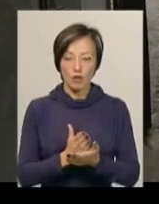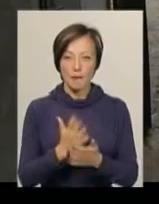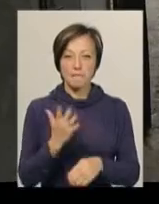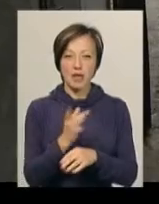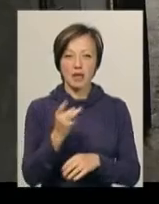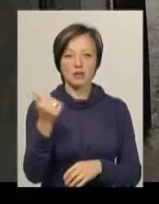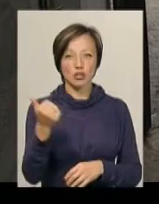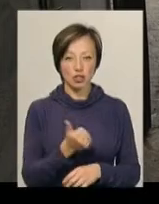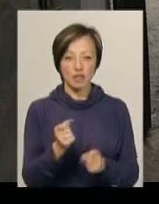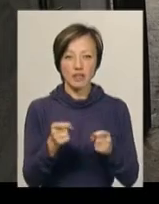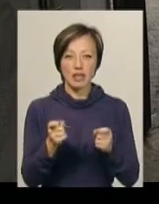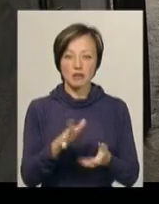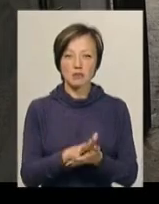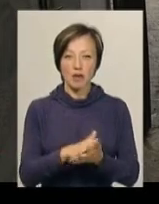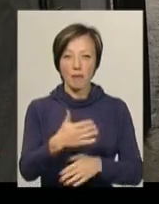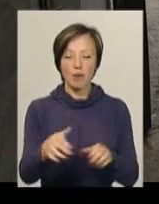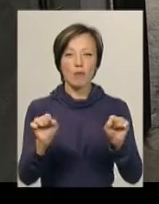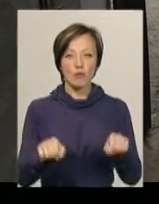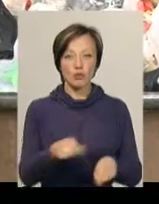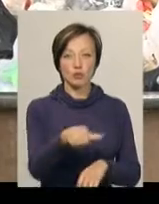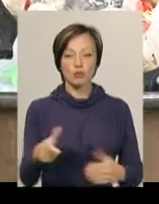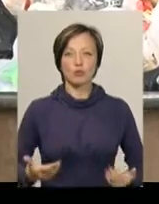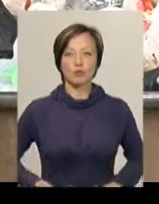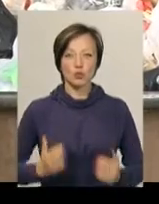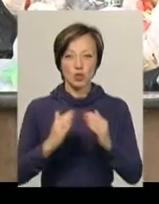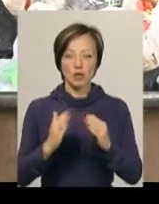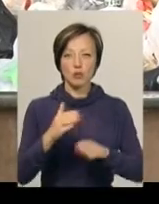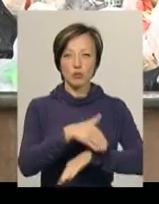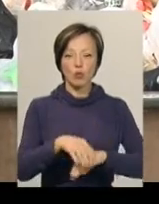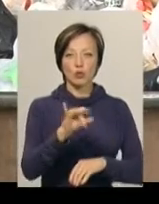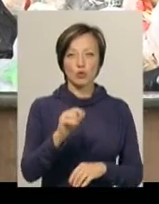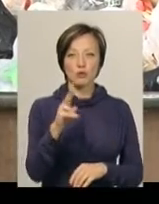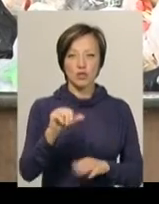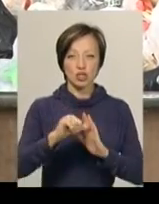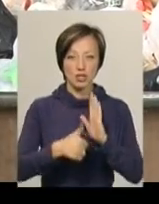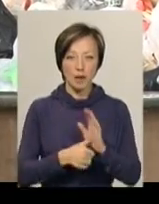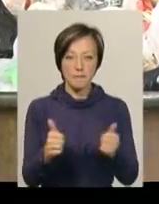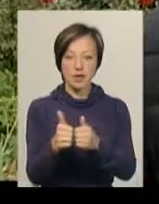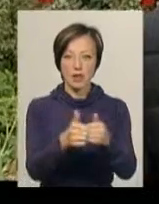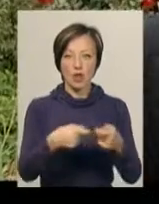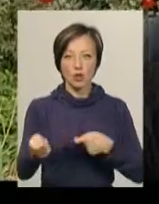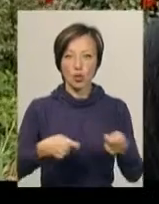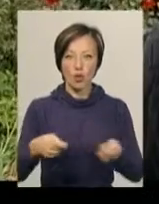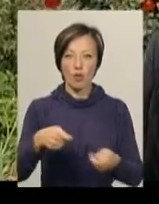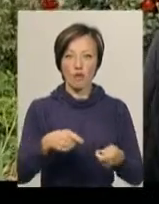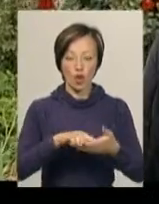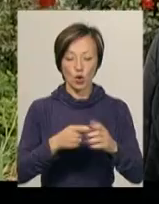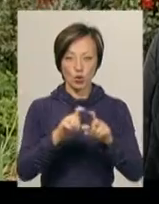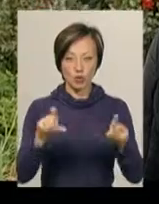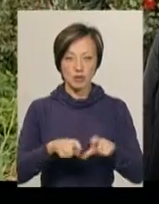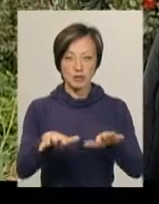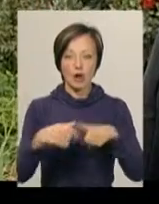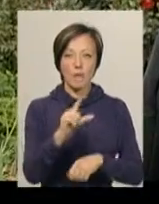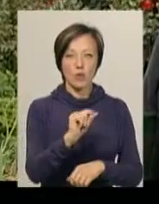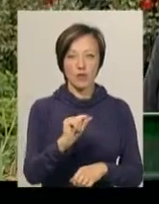п'ять разів на тиждень. Викидати сміття у баки можуть мешканці будинку на Проскурівській, 16 і прилеглі торгові точки. Ми його забираємо понеділок,